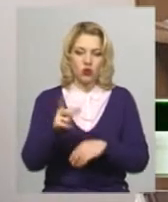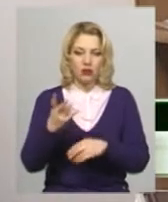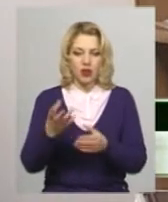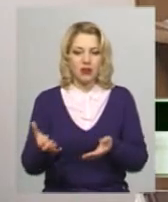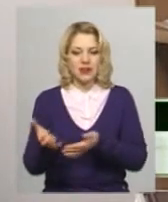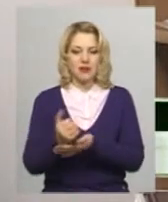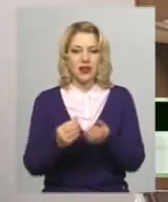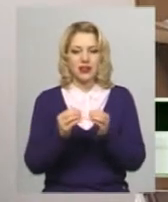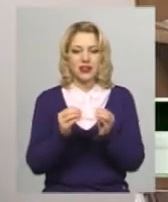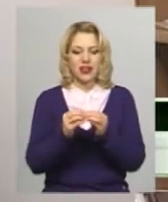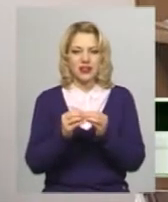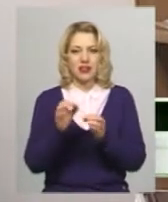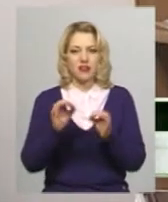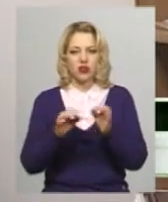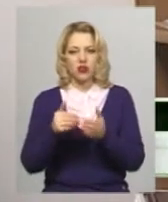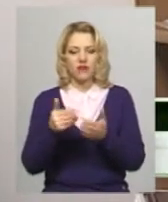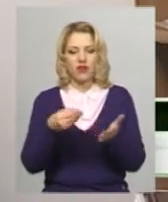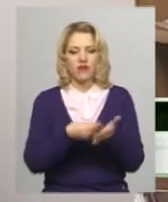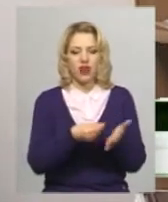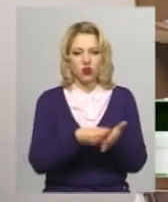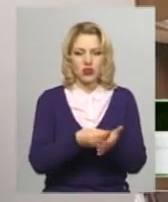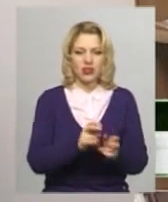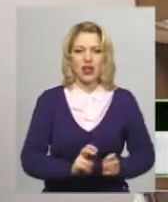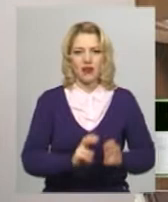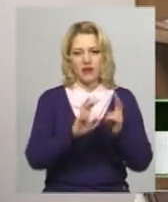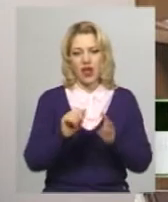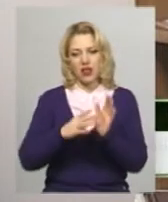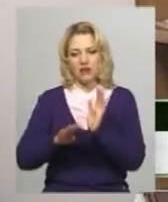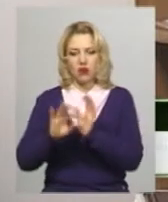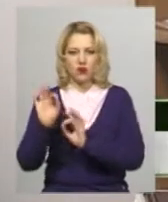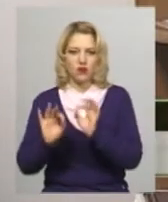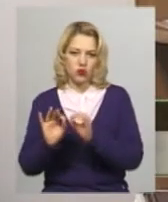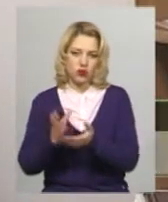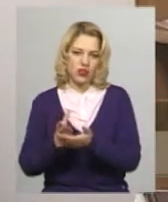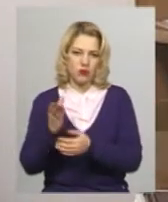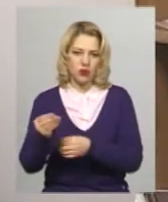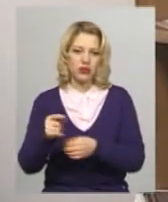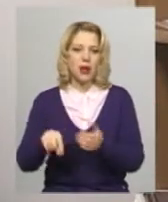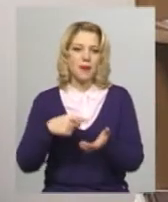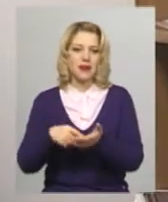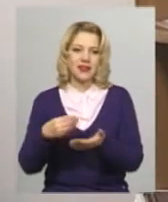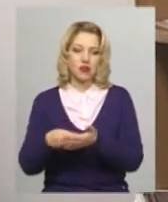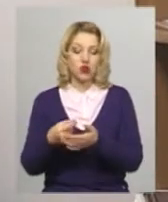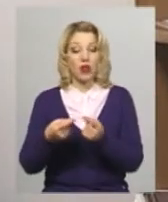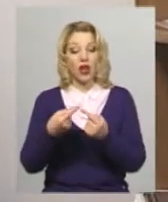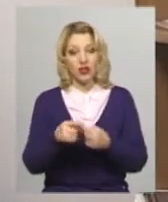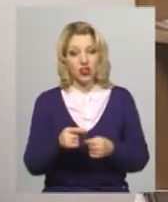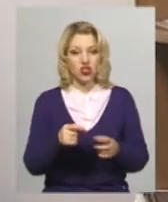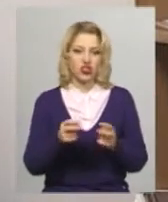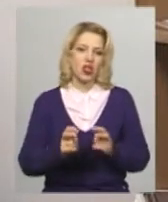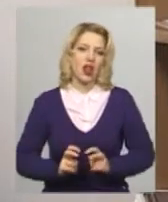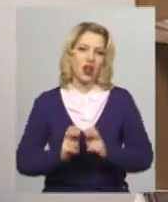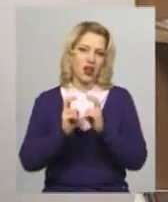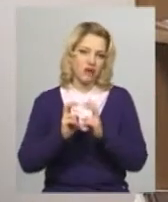вартості, ліфта 90% заплатить міський бюджет. Інший ліфт в цьому будинку, він